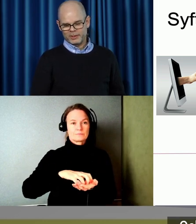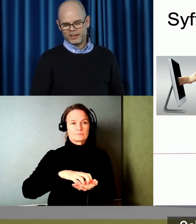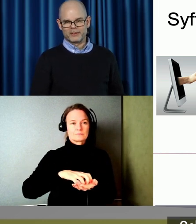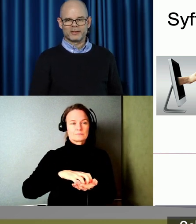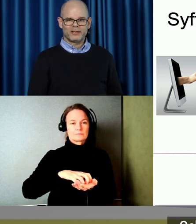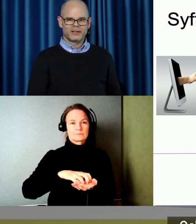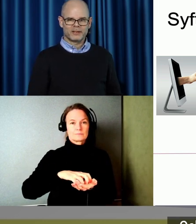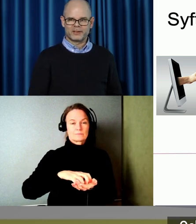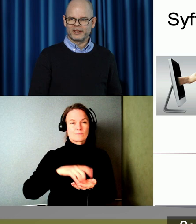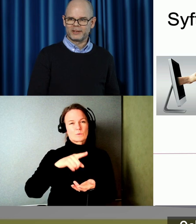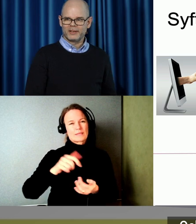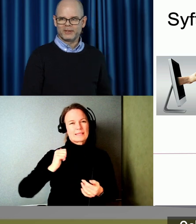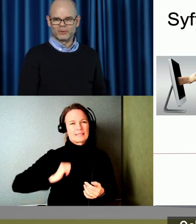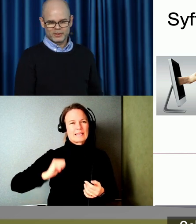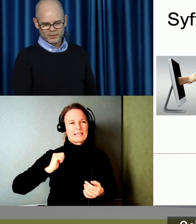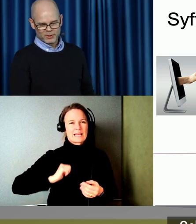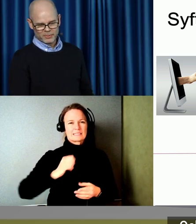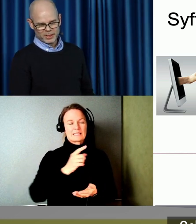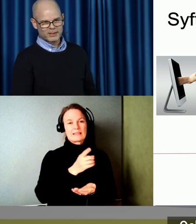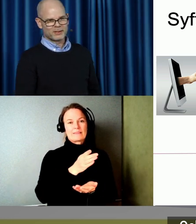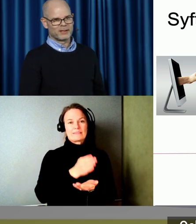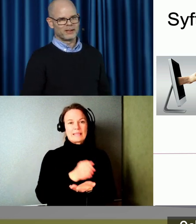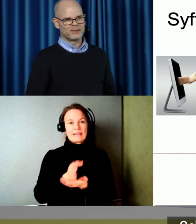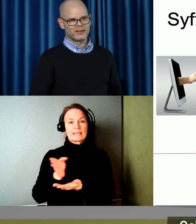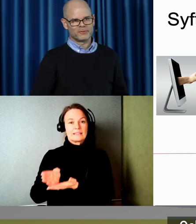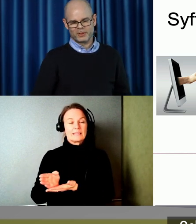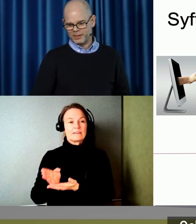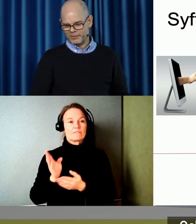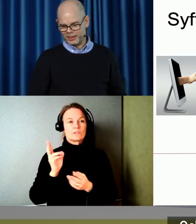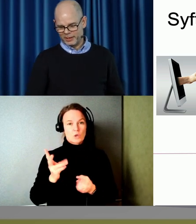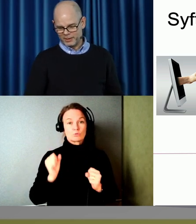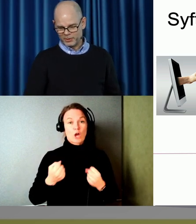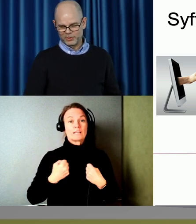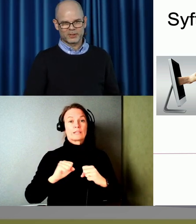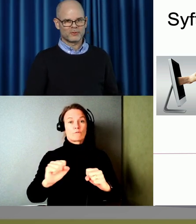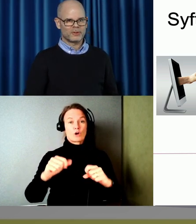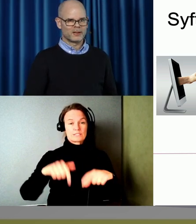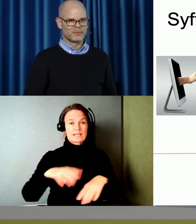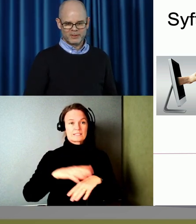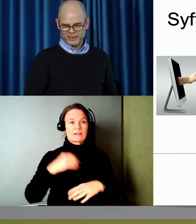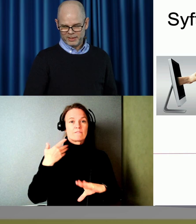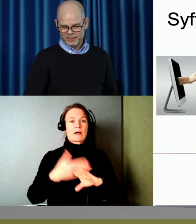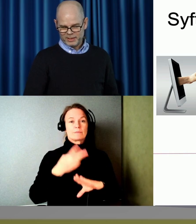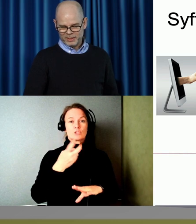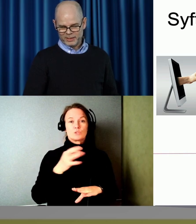Och det här tillgänglighetsdirektivet då som kommer att genomföras i Sverige till 2025.